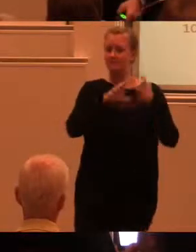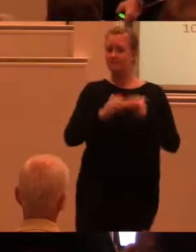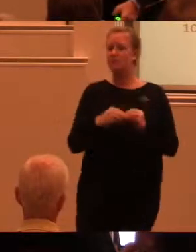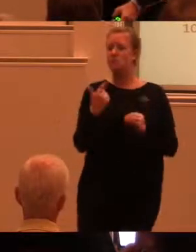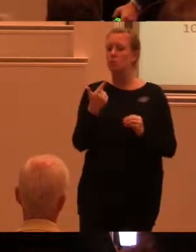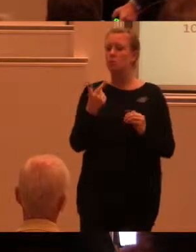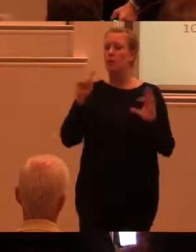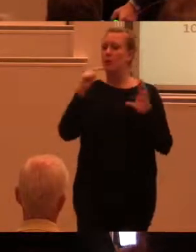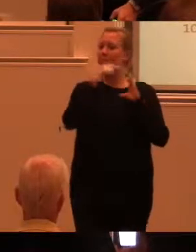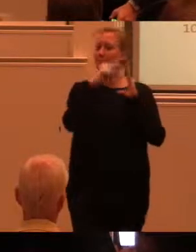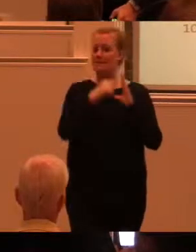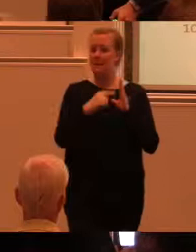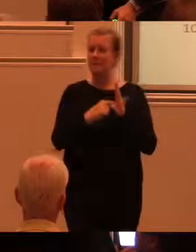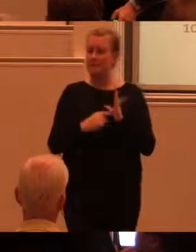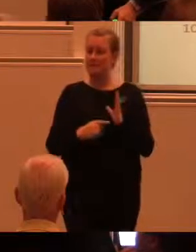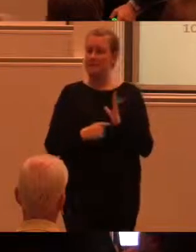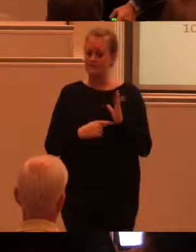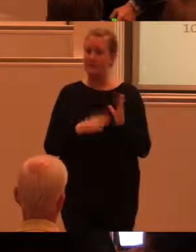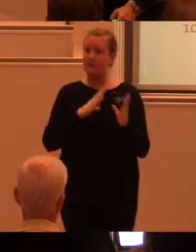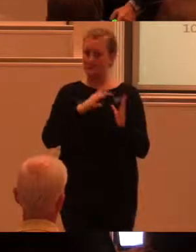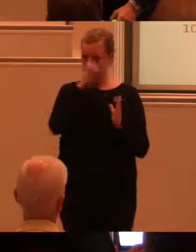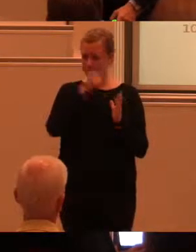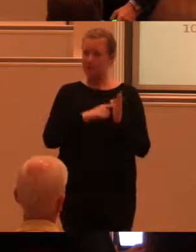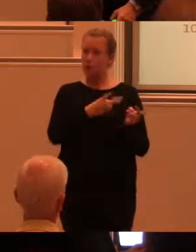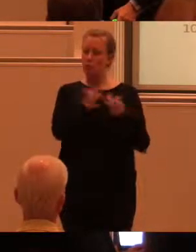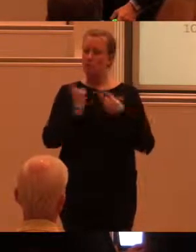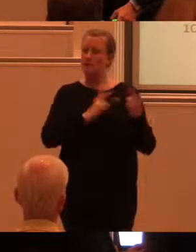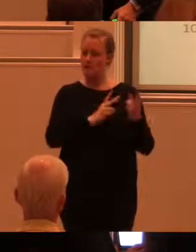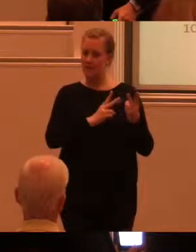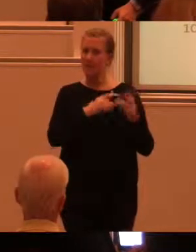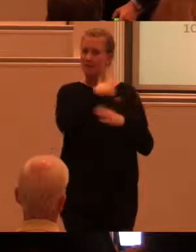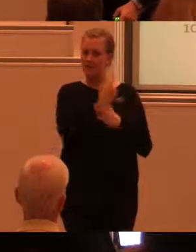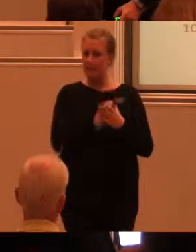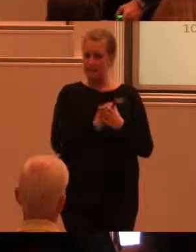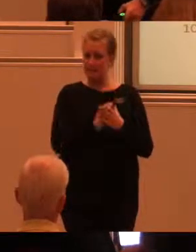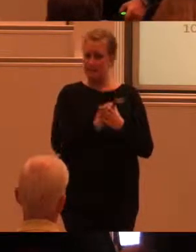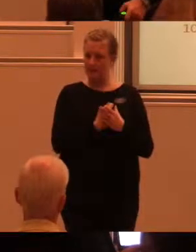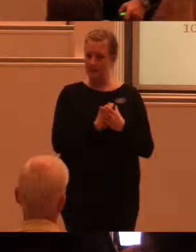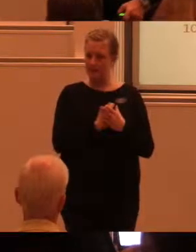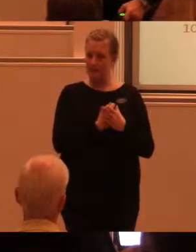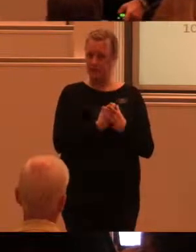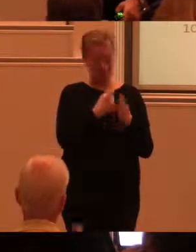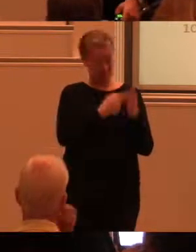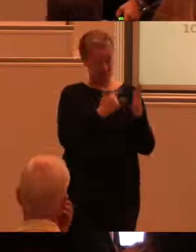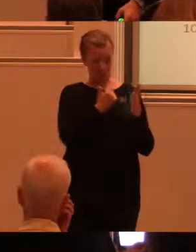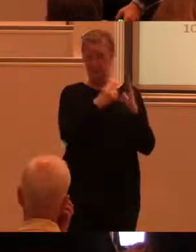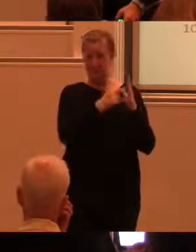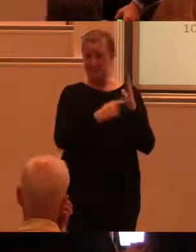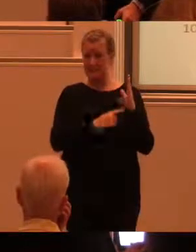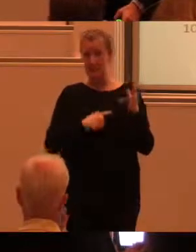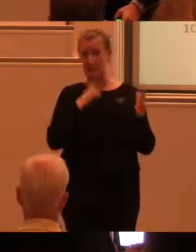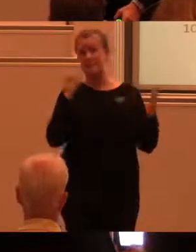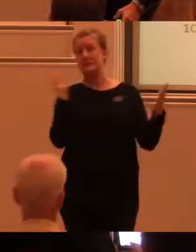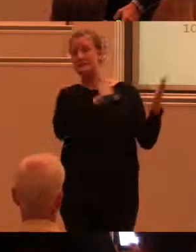som finns för universal design. Men då sa jag så att de har ju fått så väldigt mycket kritik för att